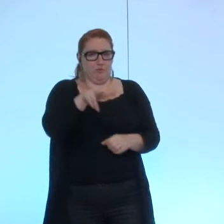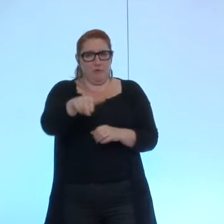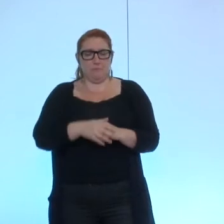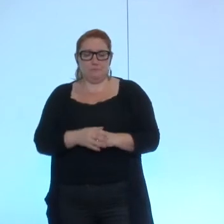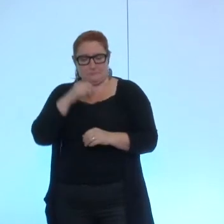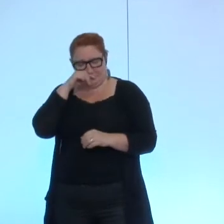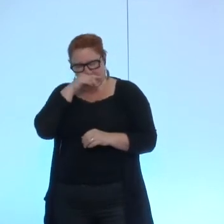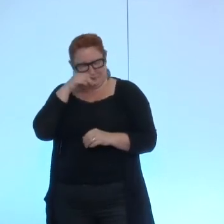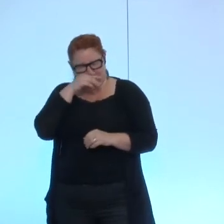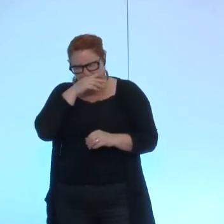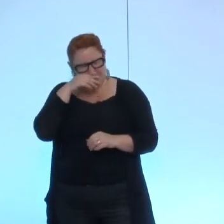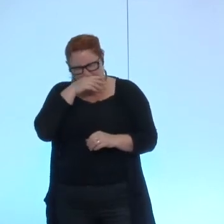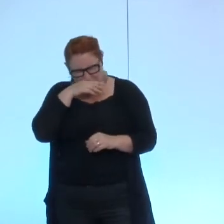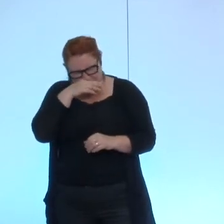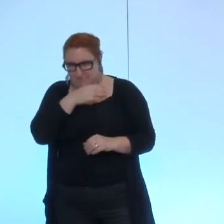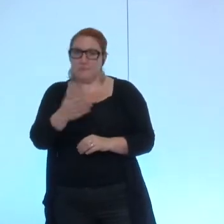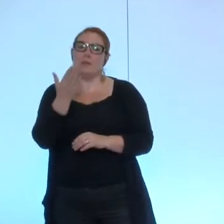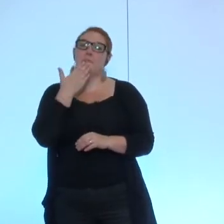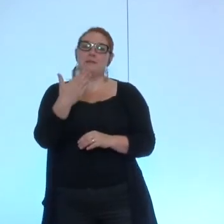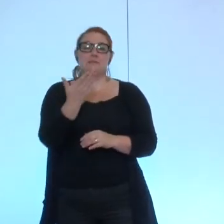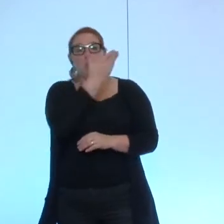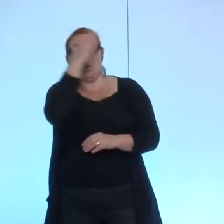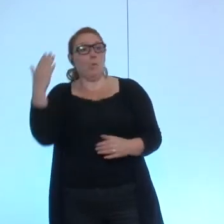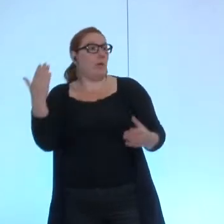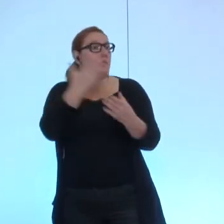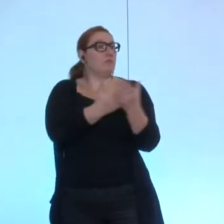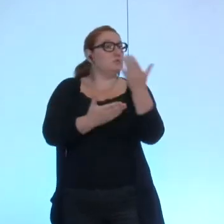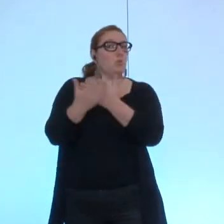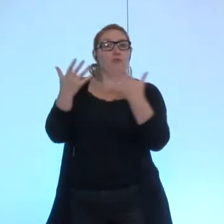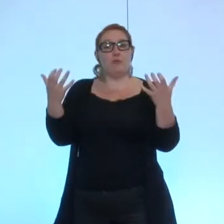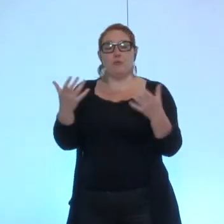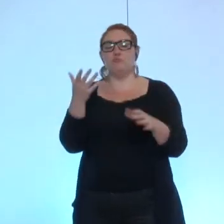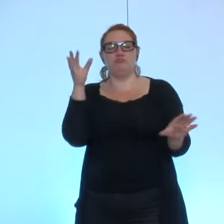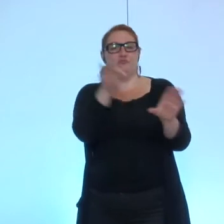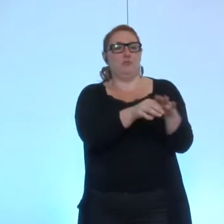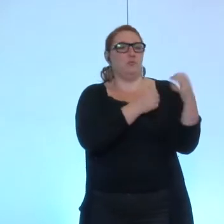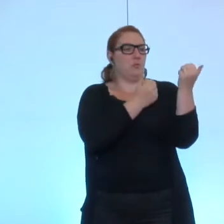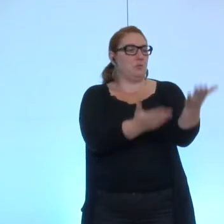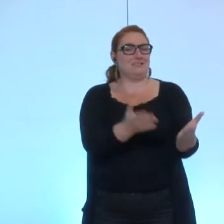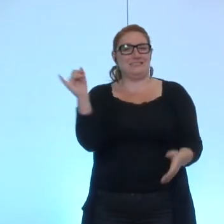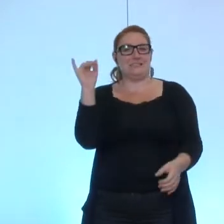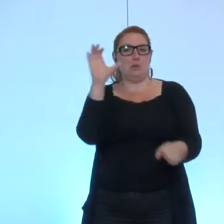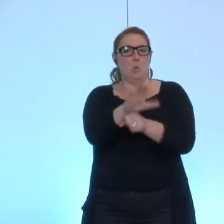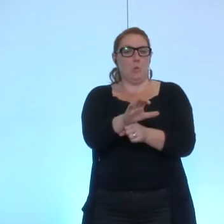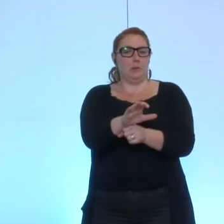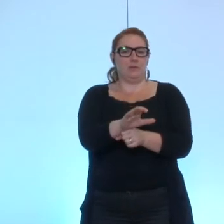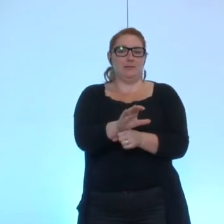merci d'autres interventions je mets cette délibération aux voix qui est contre